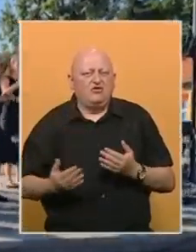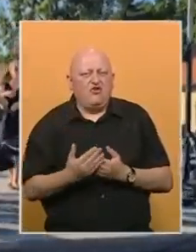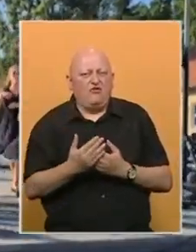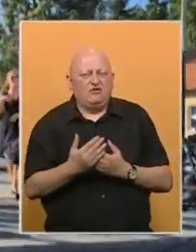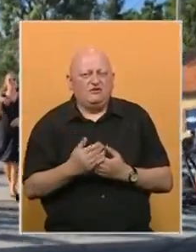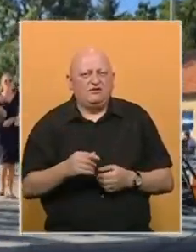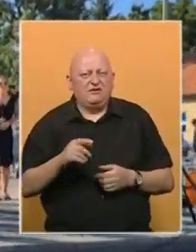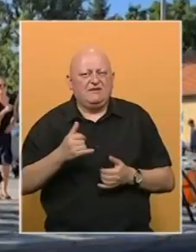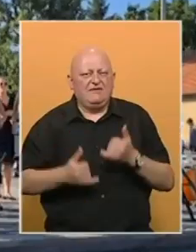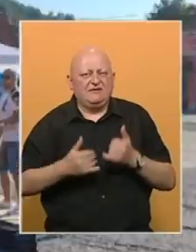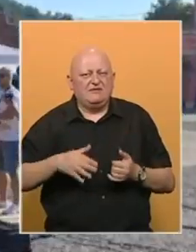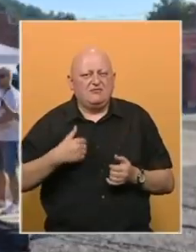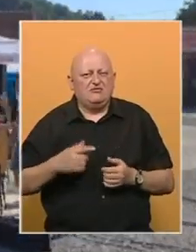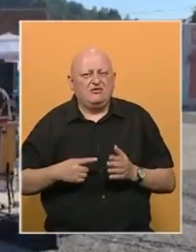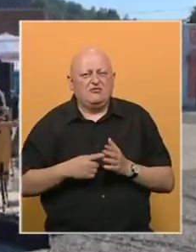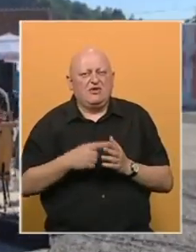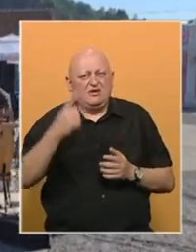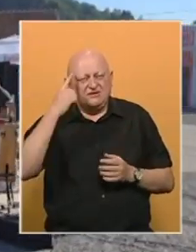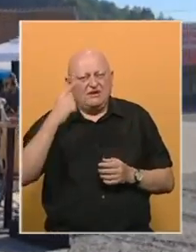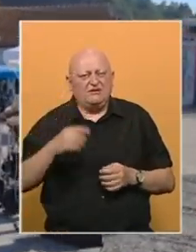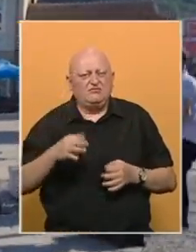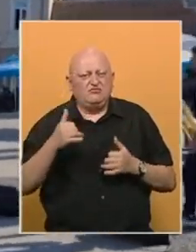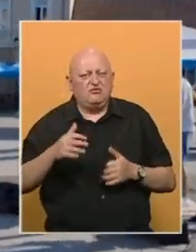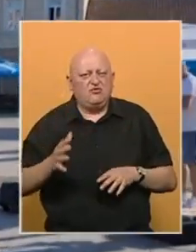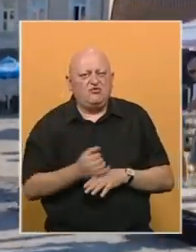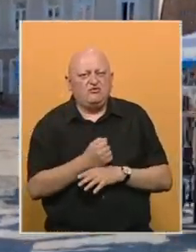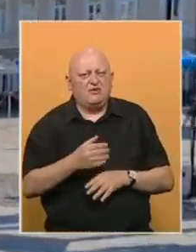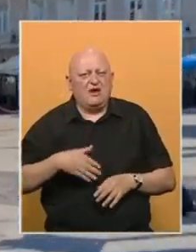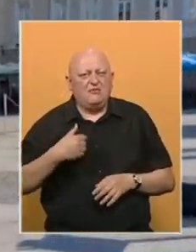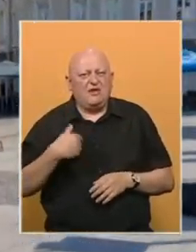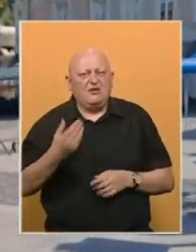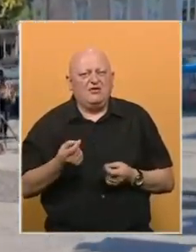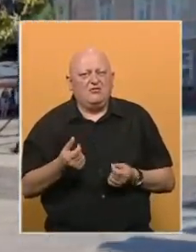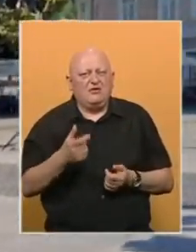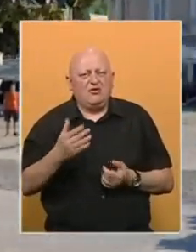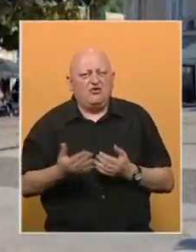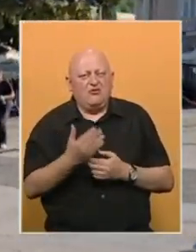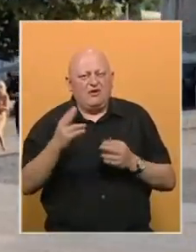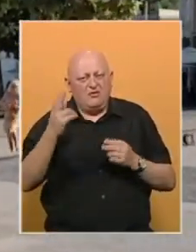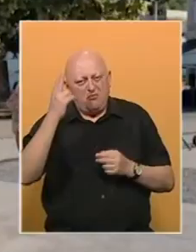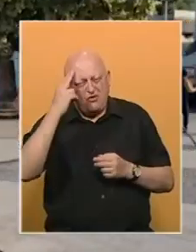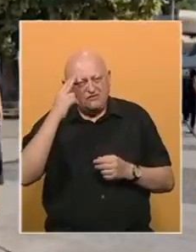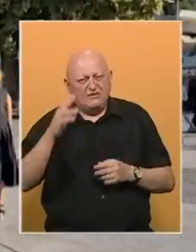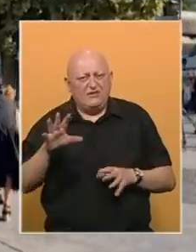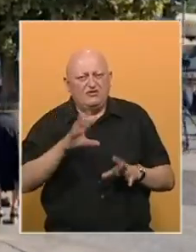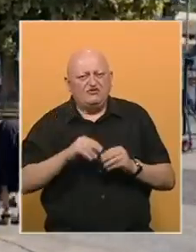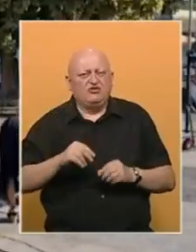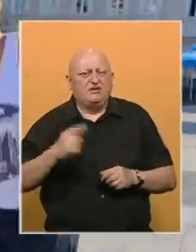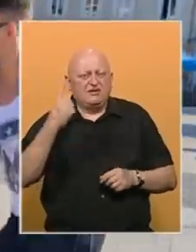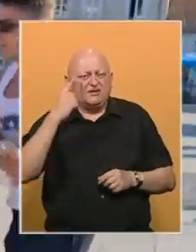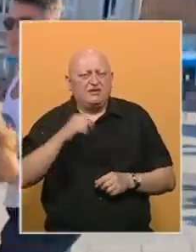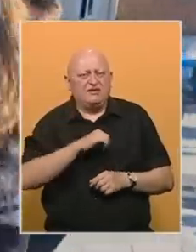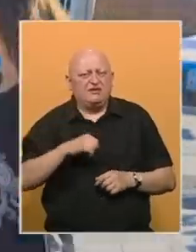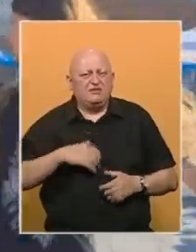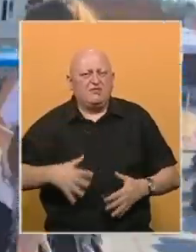inovacija. Festival mladih promoviše znanje, talenta i uspjeha, mladima daje priliku za nova poznanstva, vještine, znanje i